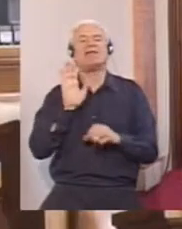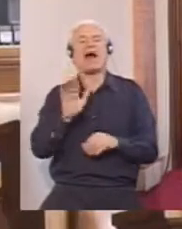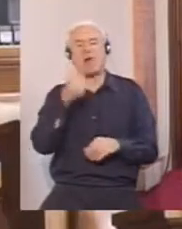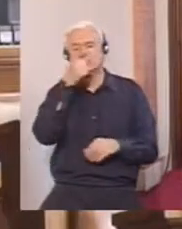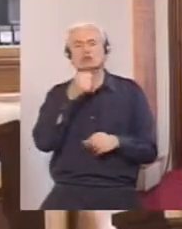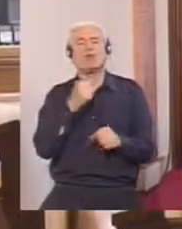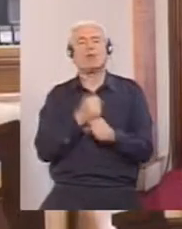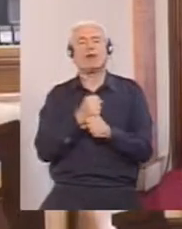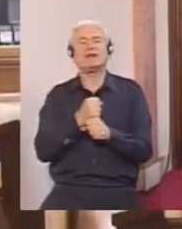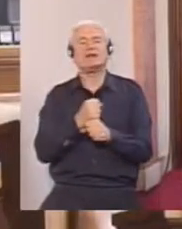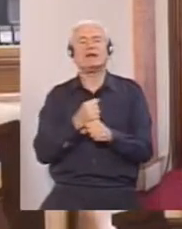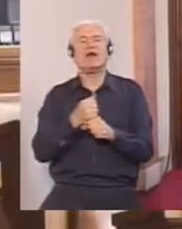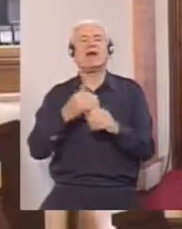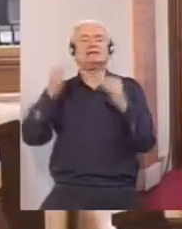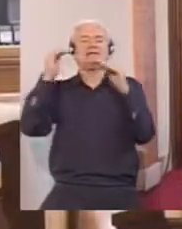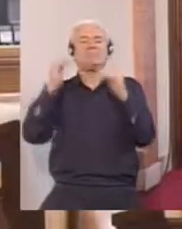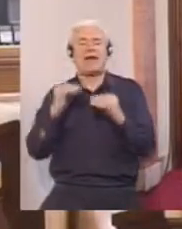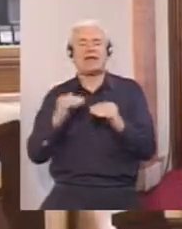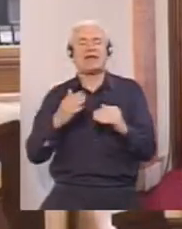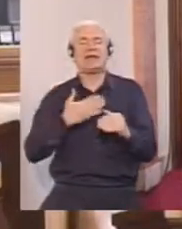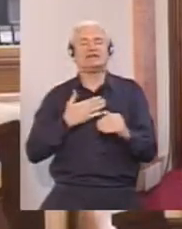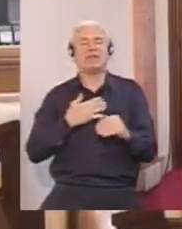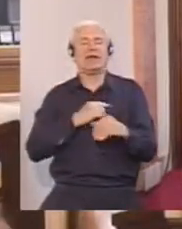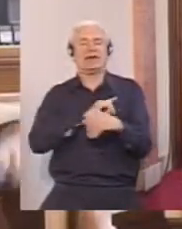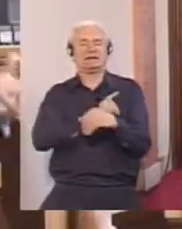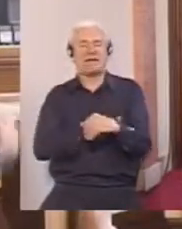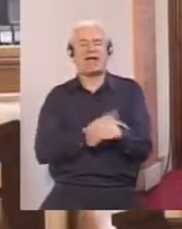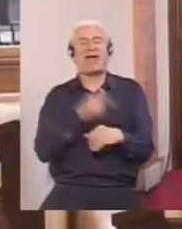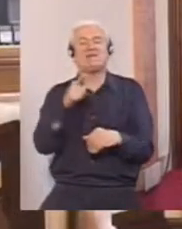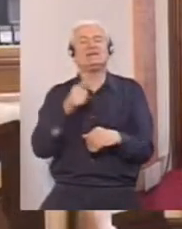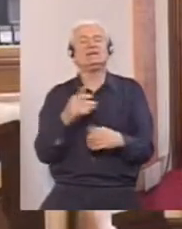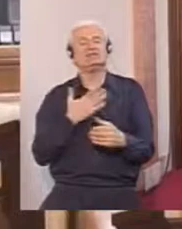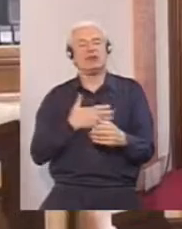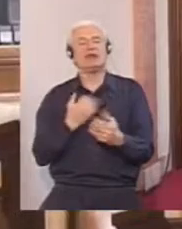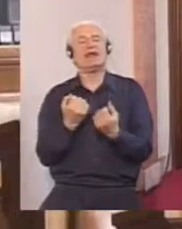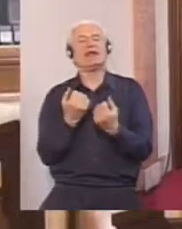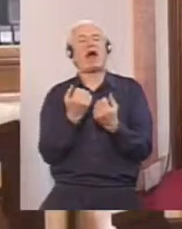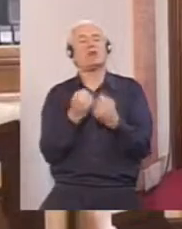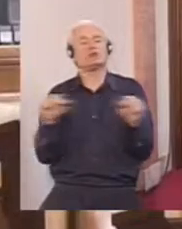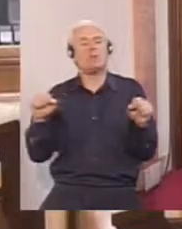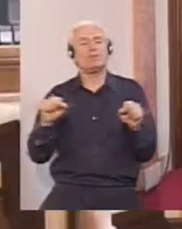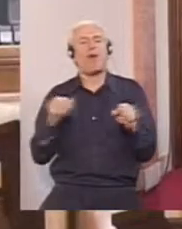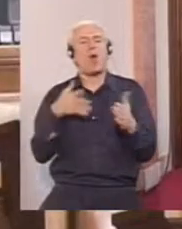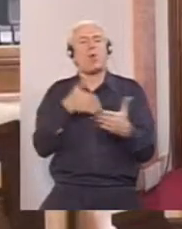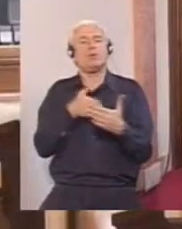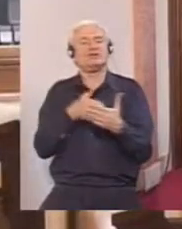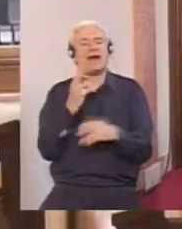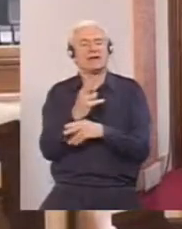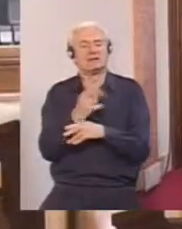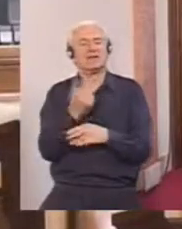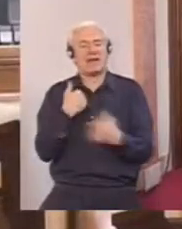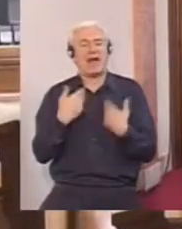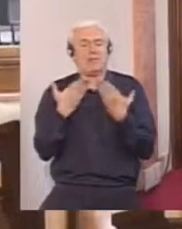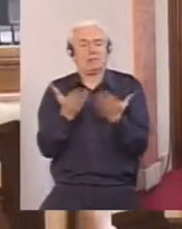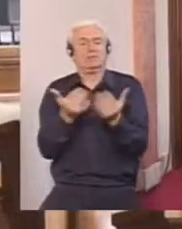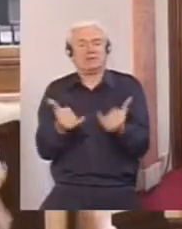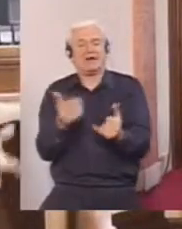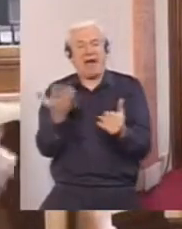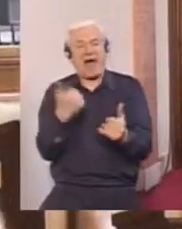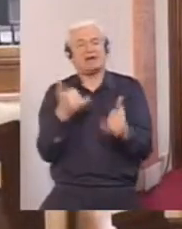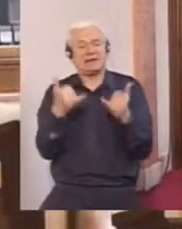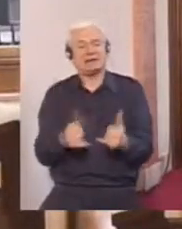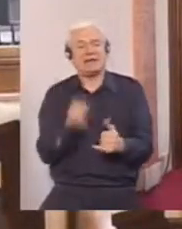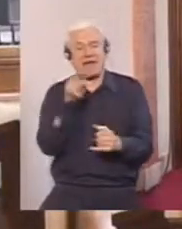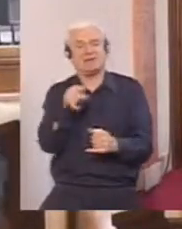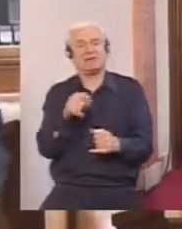što će izvršiti deregulaciju. Pa vi ste neoliberali, vi ste za deregulaciju. Evo, deregulišite. Što